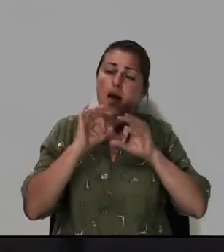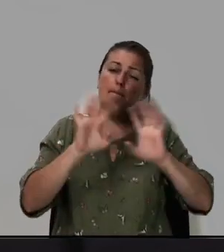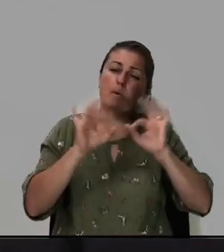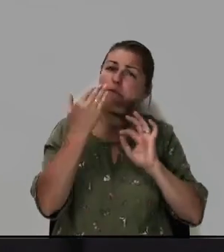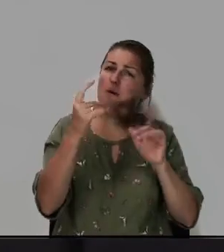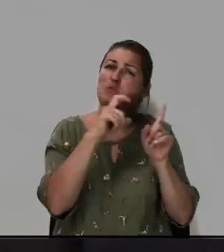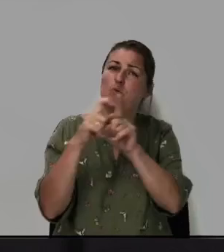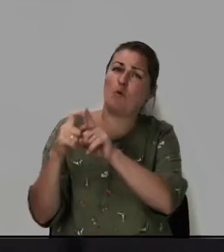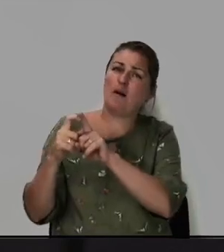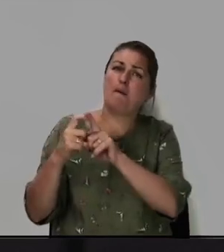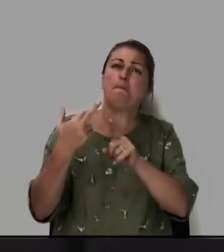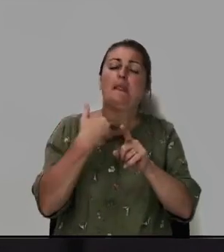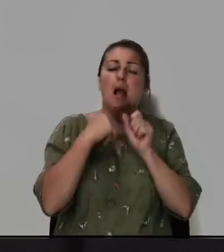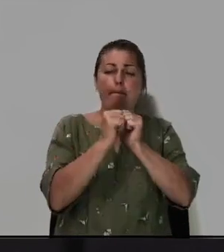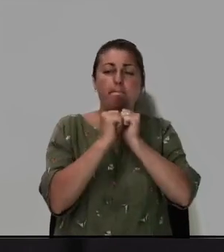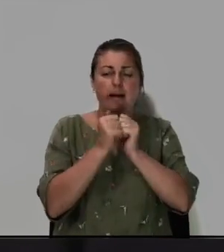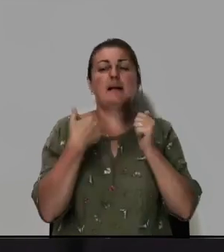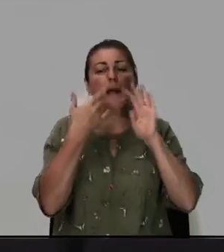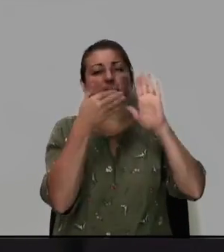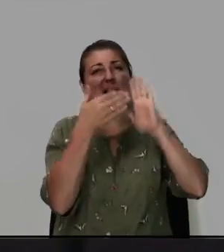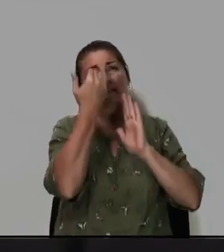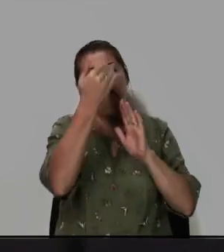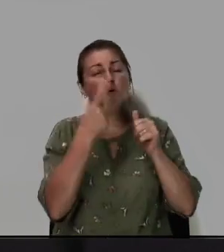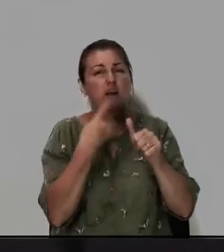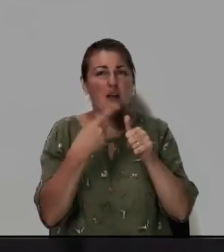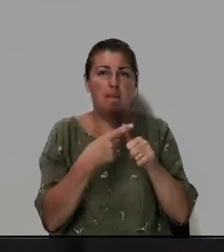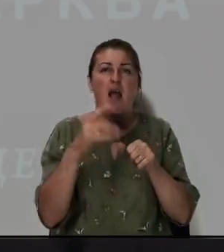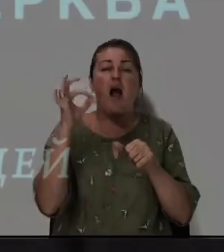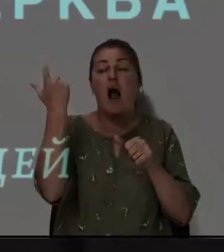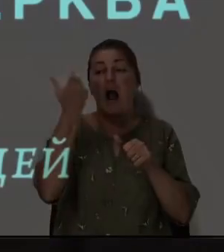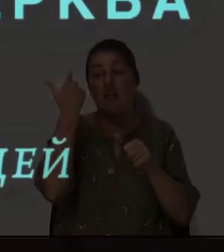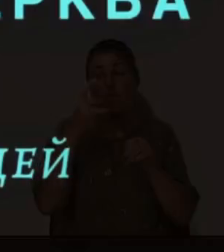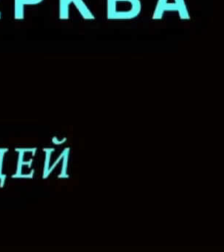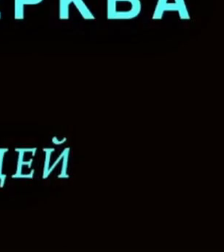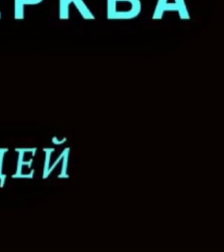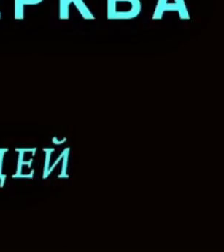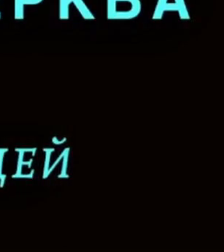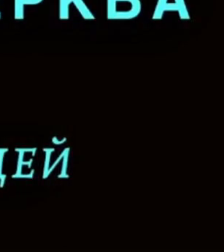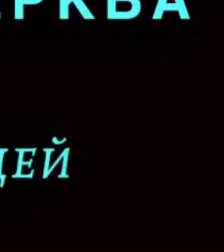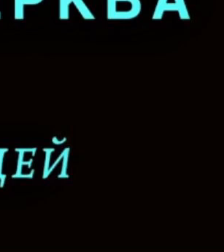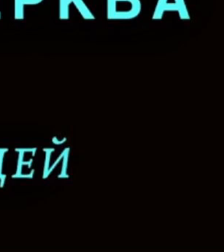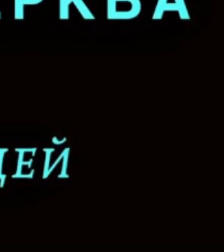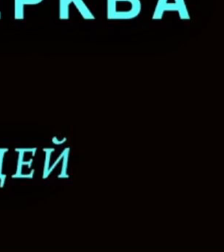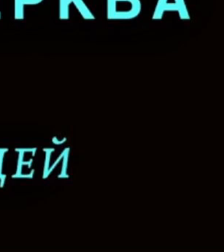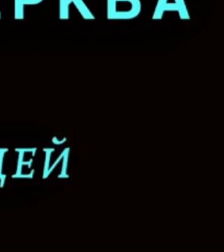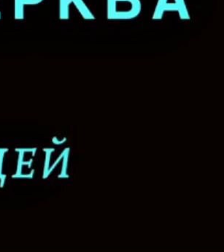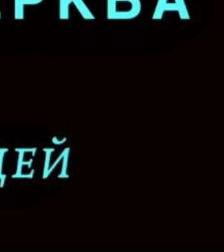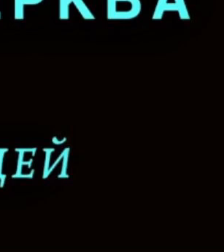Слово. Я молился, я призывал Его имя, а Господь действовал в вашей жизни. Продолжение